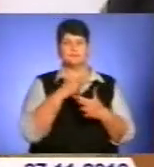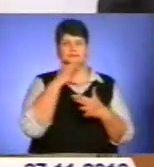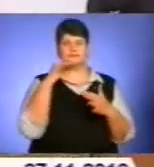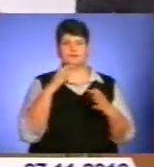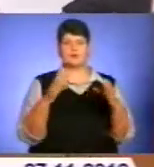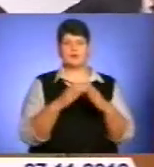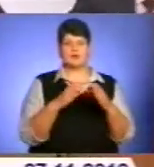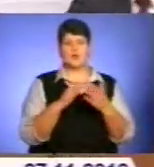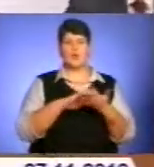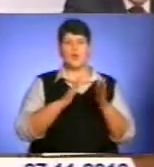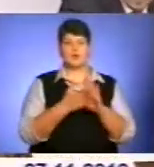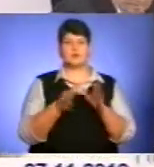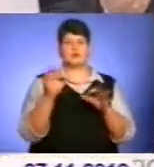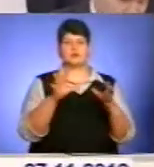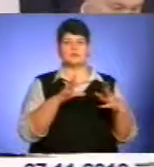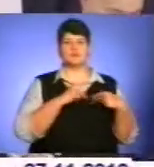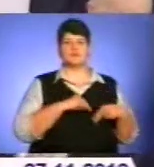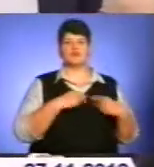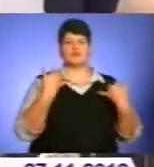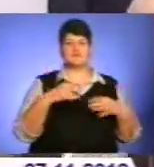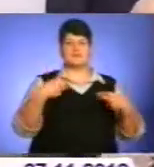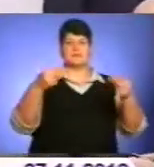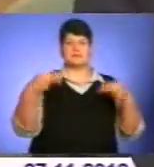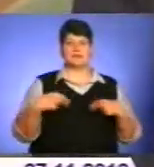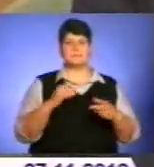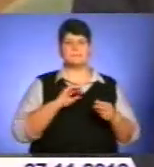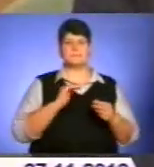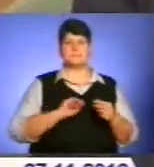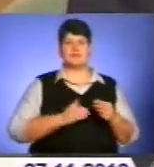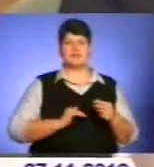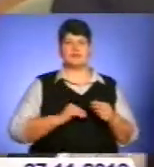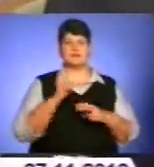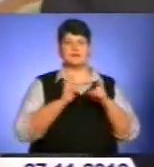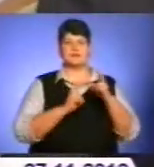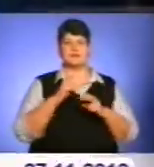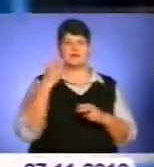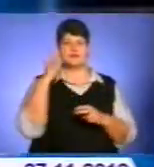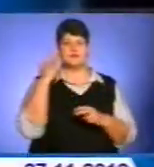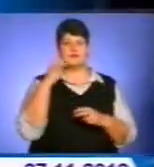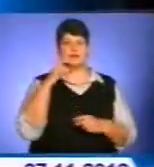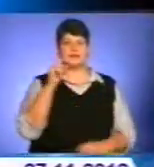Зокрема, угоди про співробітництво із Україною вже підписали приватні підприємства Сполучених Штатів та Іспанії.